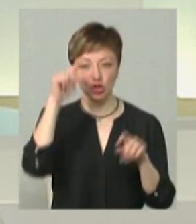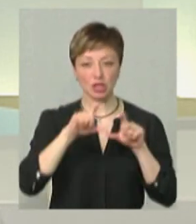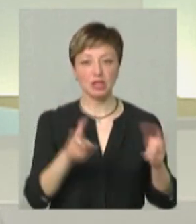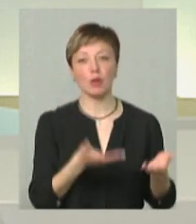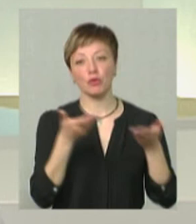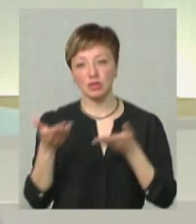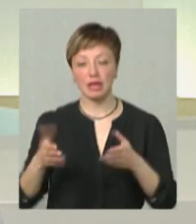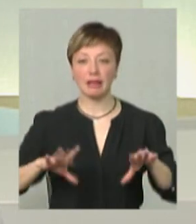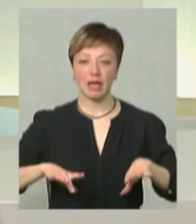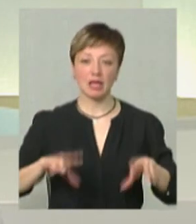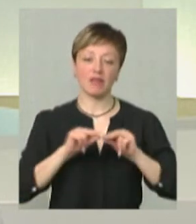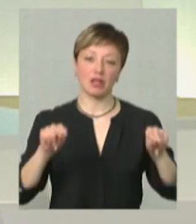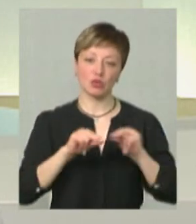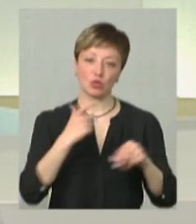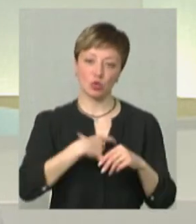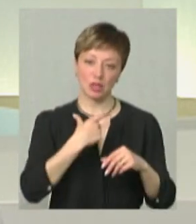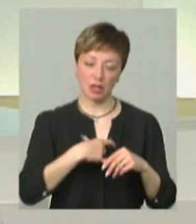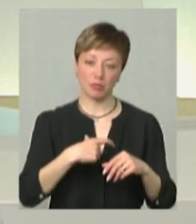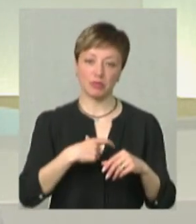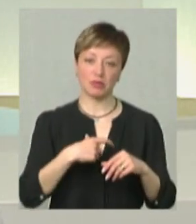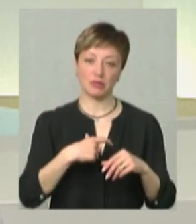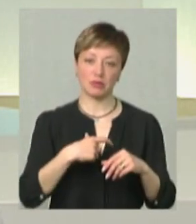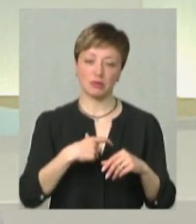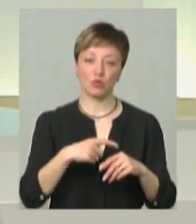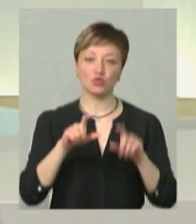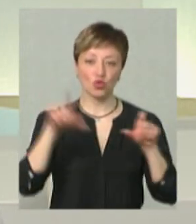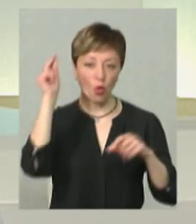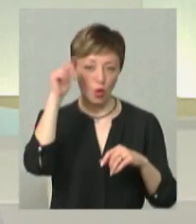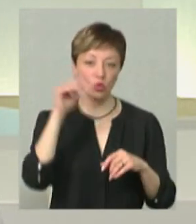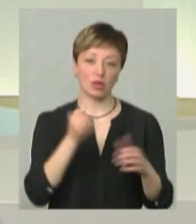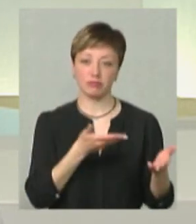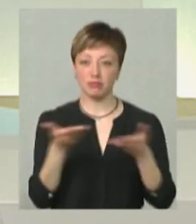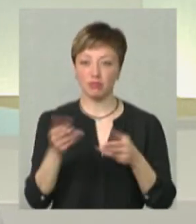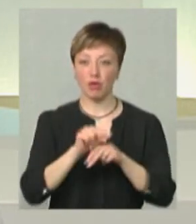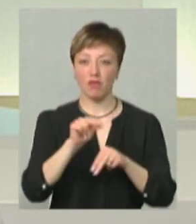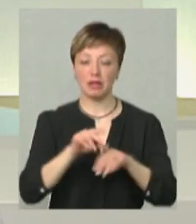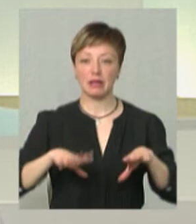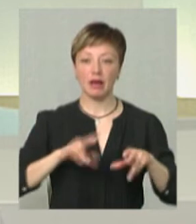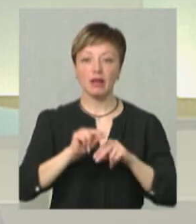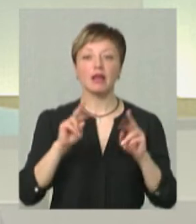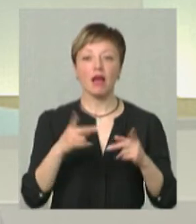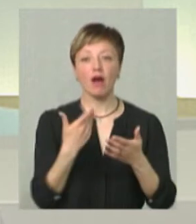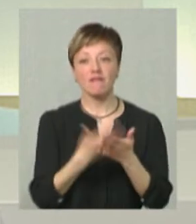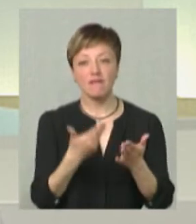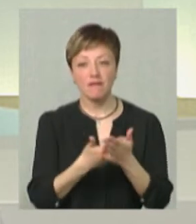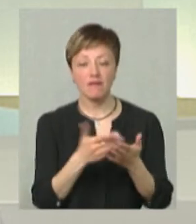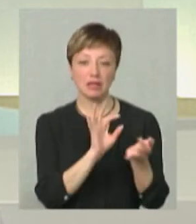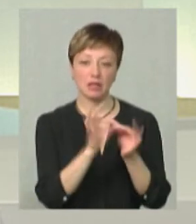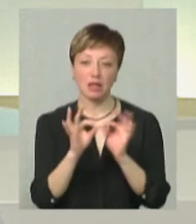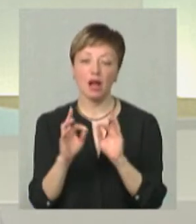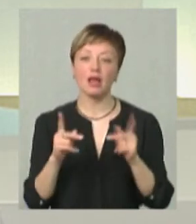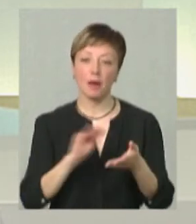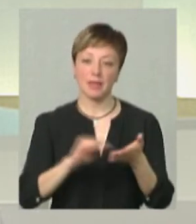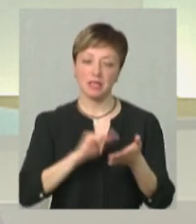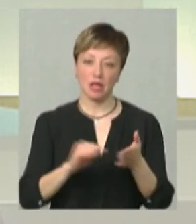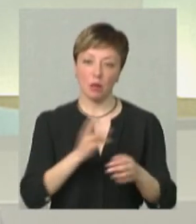запросити тренерів-викладачів до себе, як то кажуть, у школу. І буде проведений тренінг, де розкажуть все детально, яким